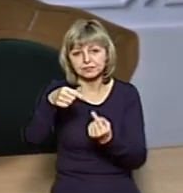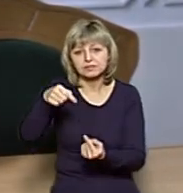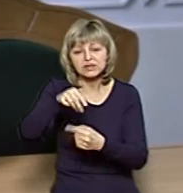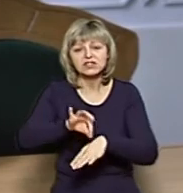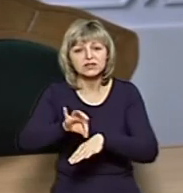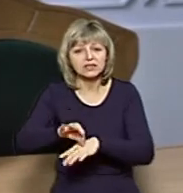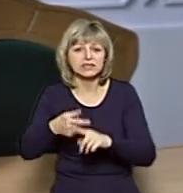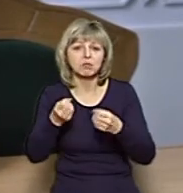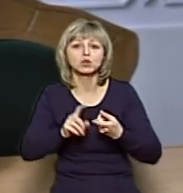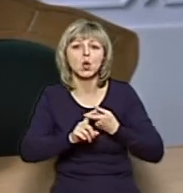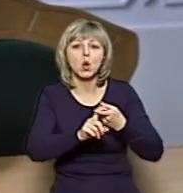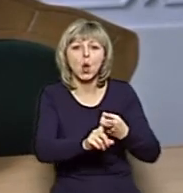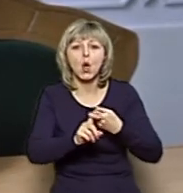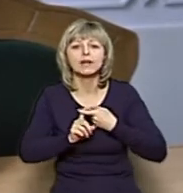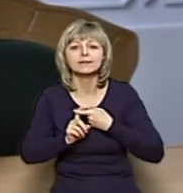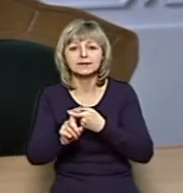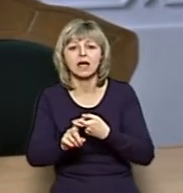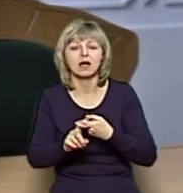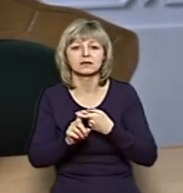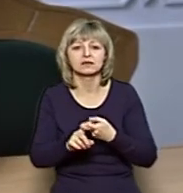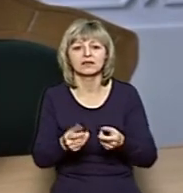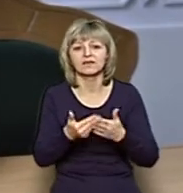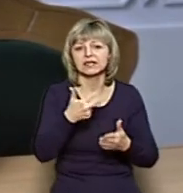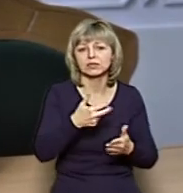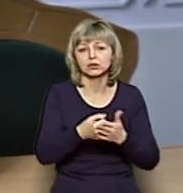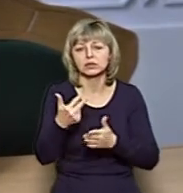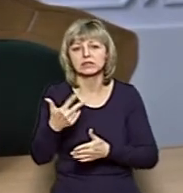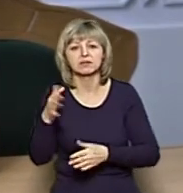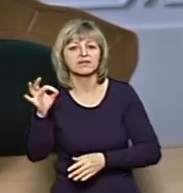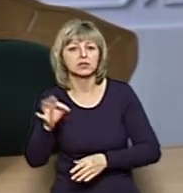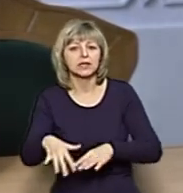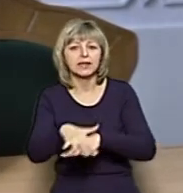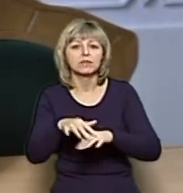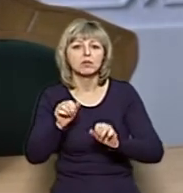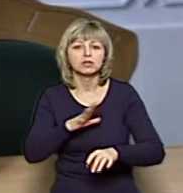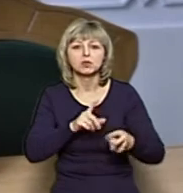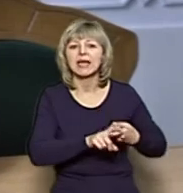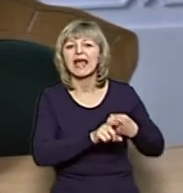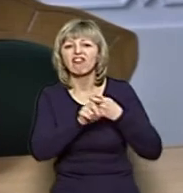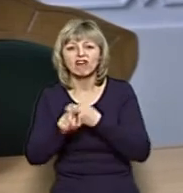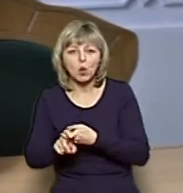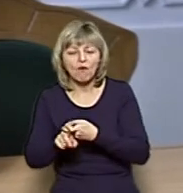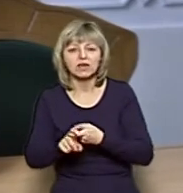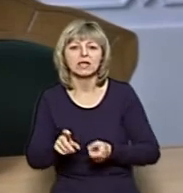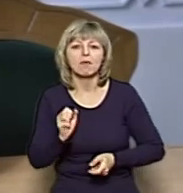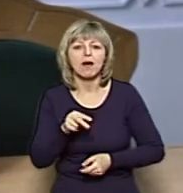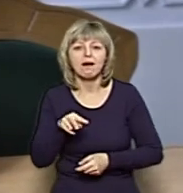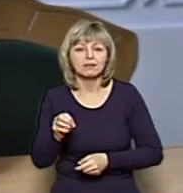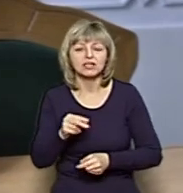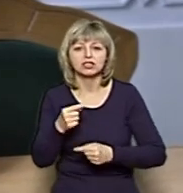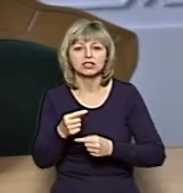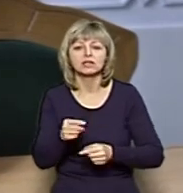контакти. По даних деяких країн, від 30 до 50% населення може бути інфікованим. Тому ще раз